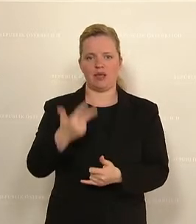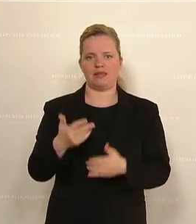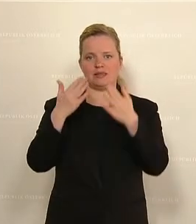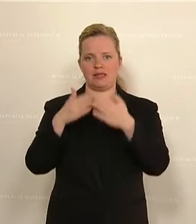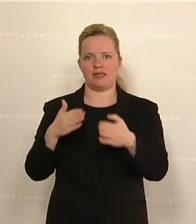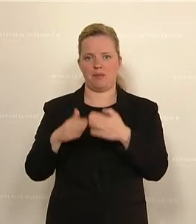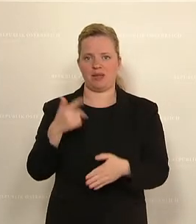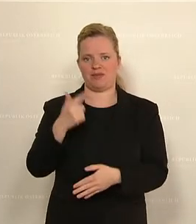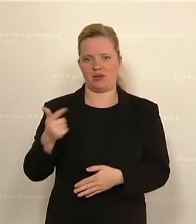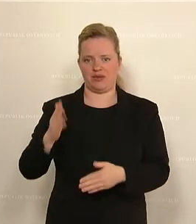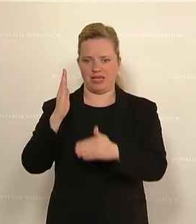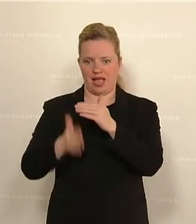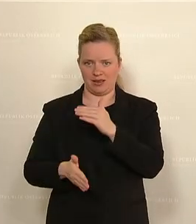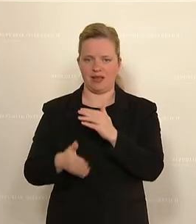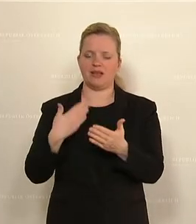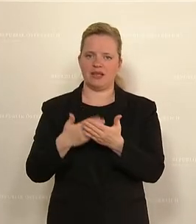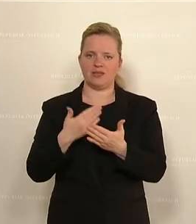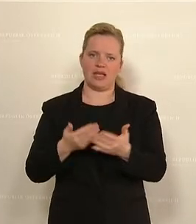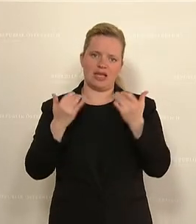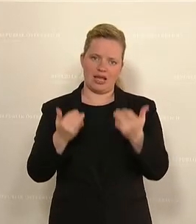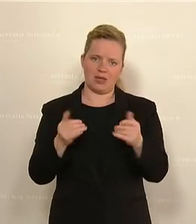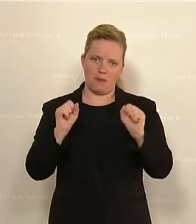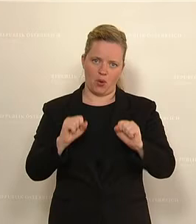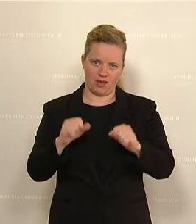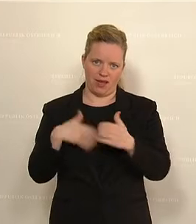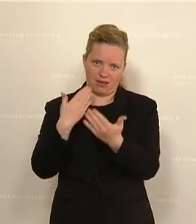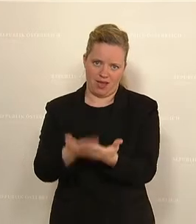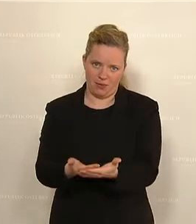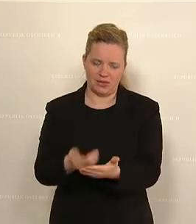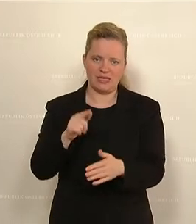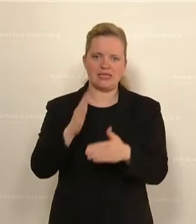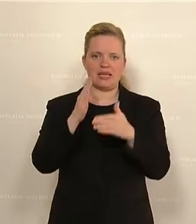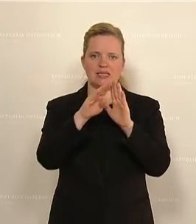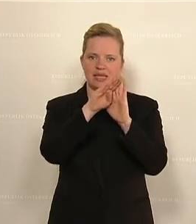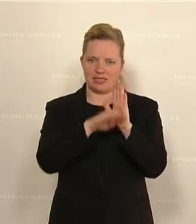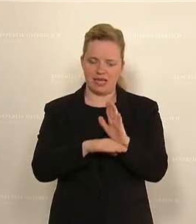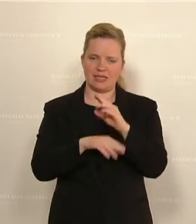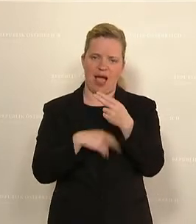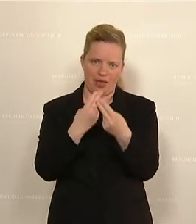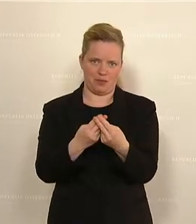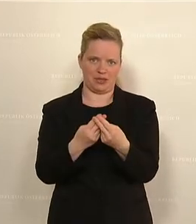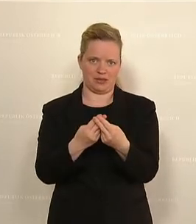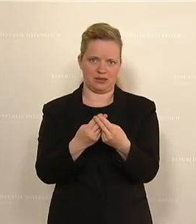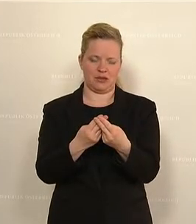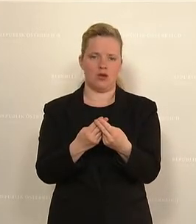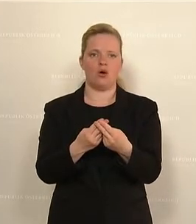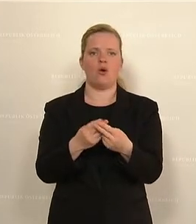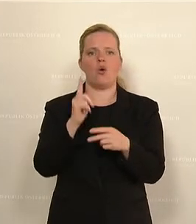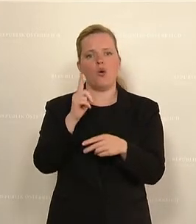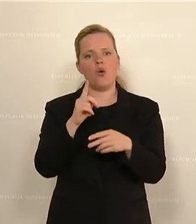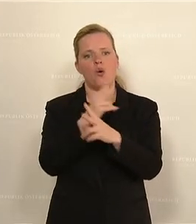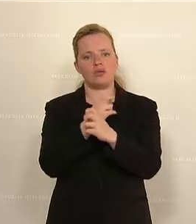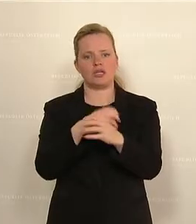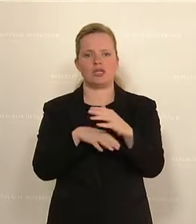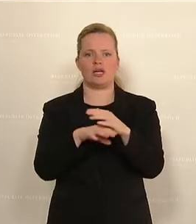wir möchten Ihnen daher die Gelegenheit geben, dieses Gesetz entsprechend anzupassen und die österreichische Industrie,